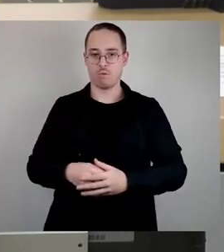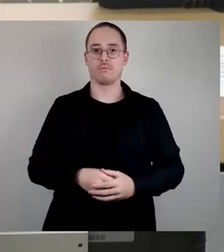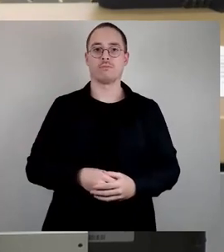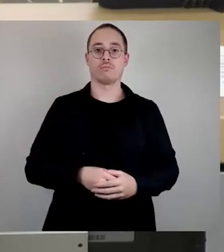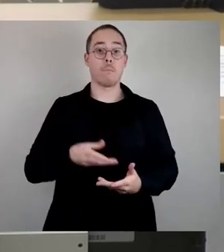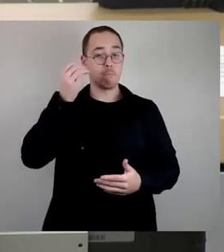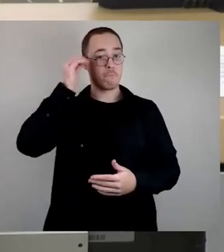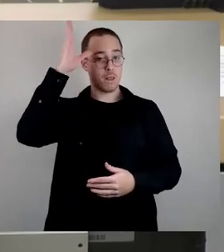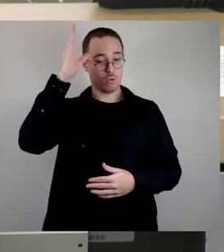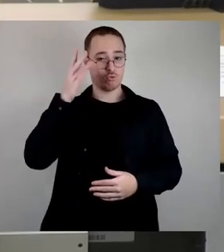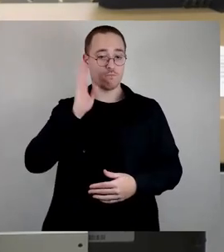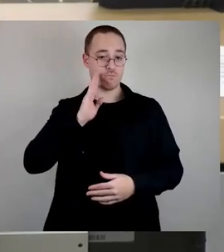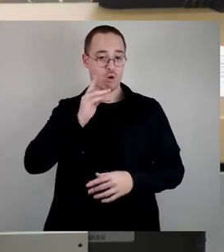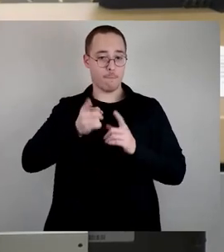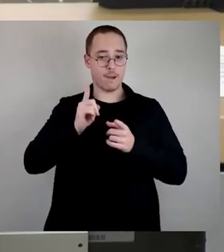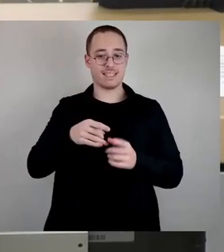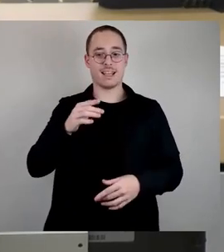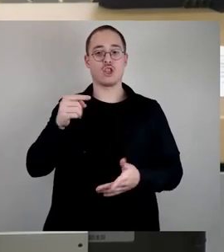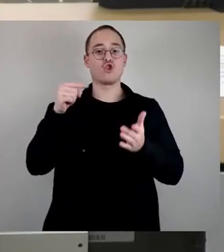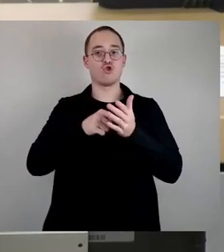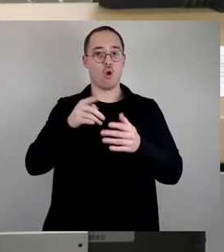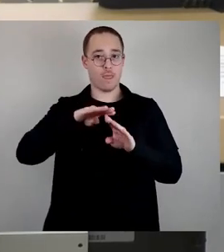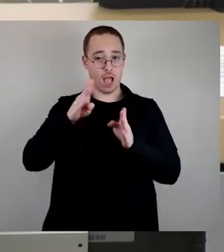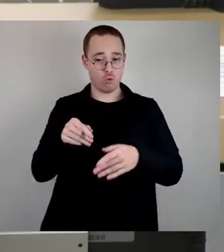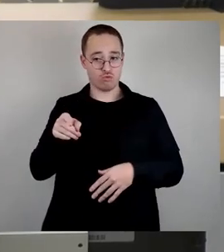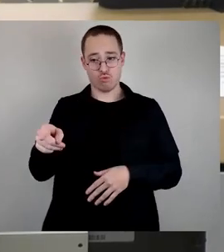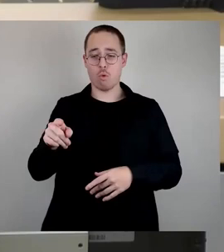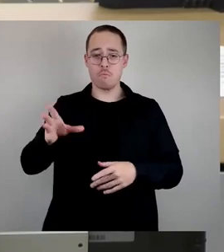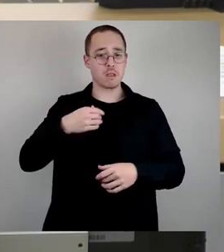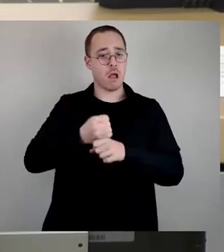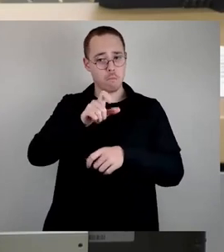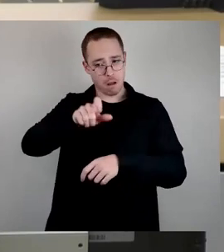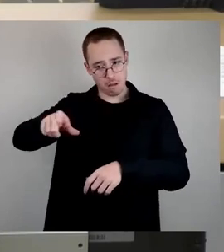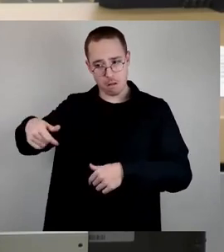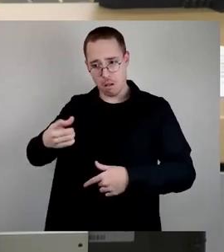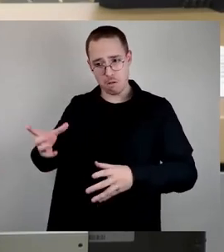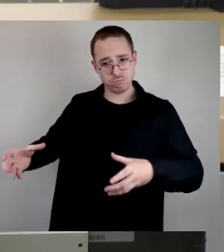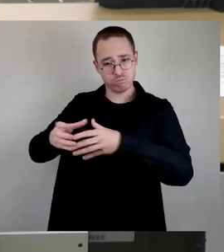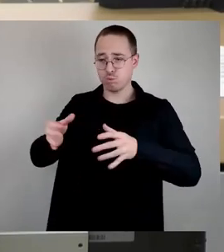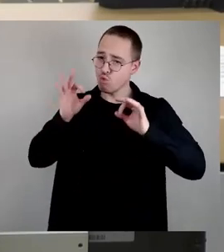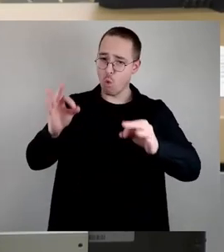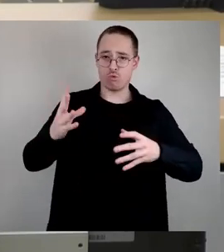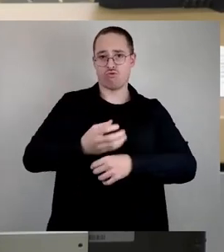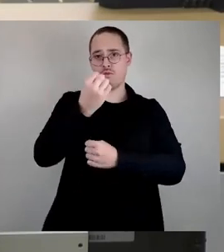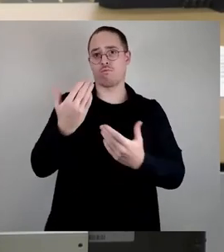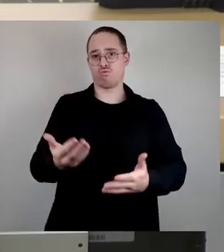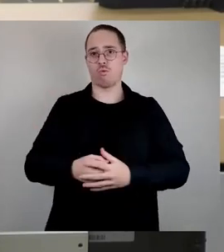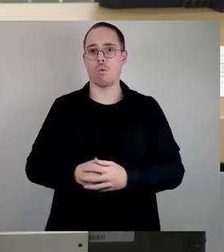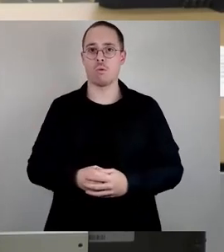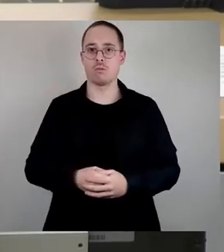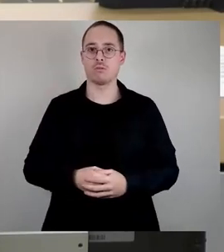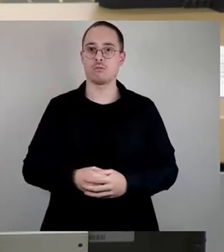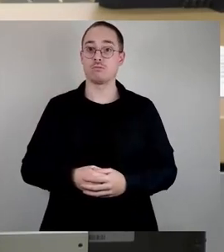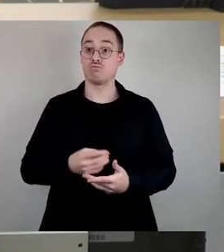Mitarbeitern gut bewältigt worden. Es ist auch schon mehrfach hervorgehoben worden, dass das fraglos auch ein Ergebnis des